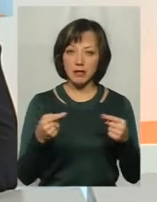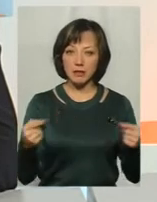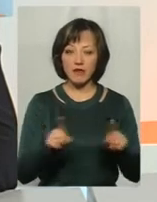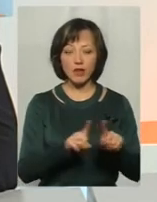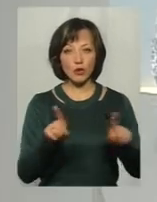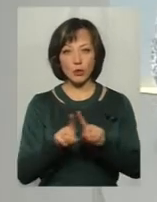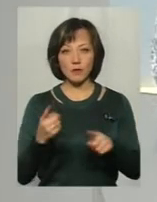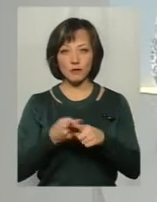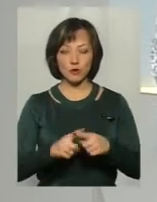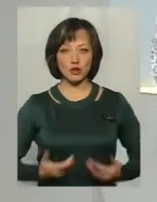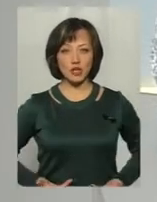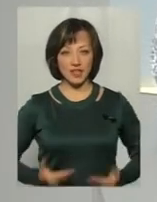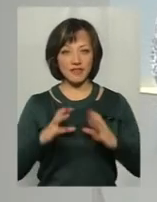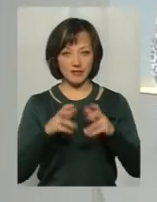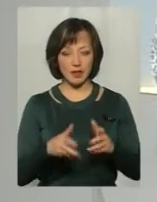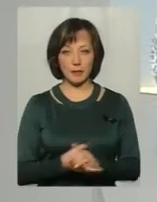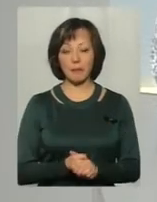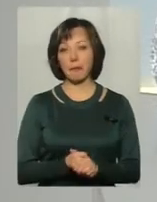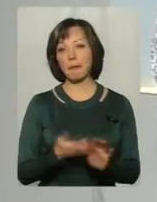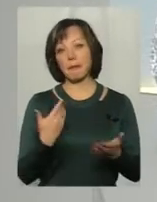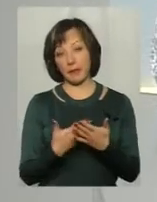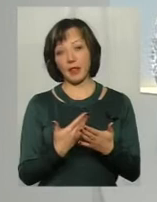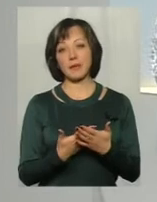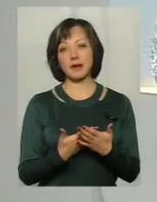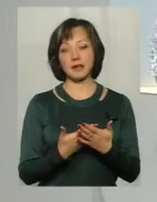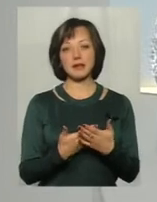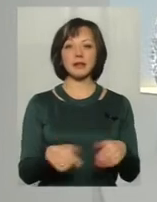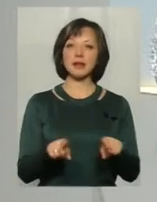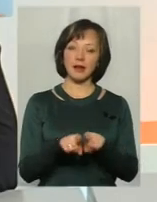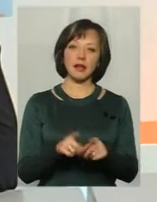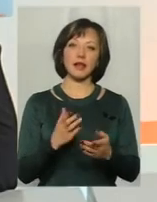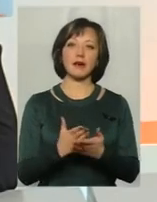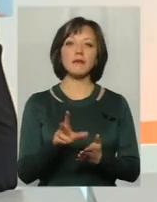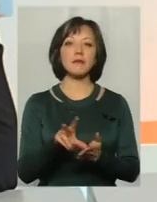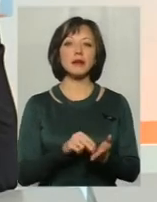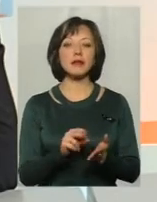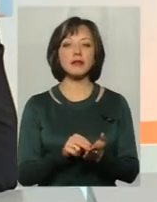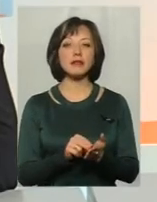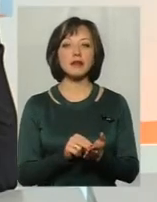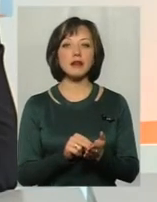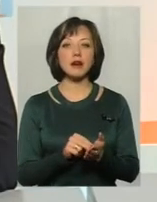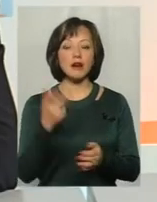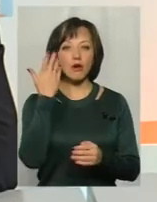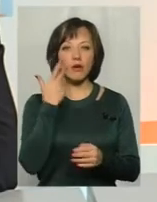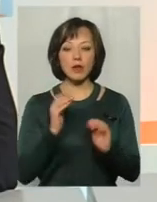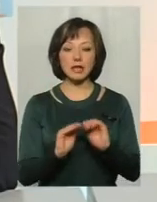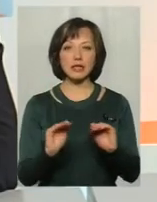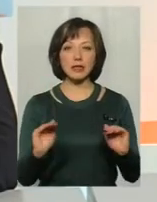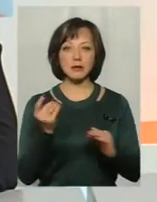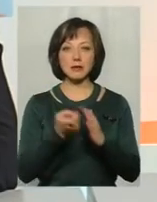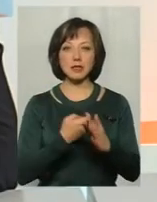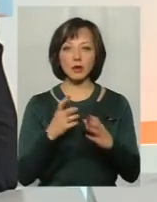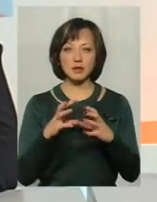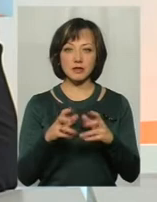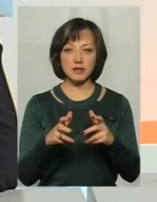феноменами у цьому житті і в світі. Ну, наприклад, такий я приклад застосую, коли діти пізнають